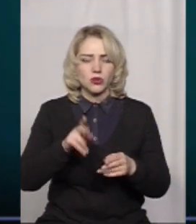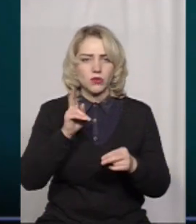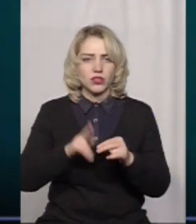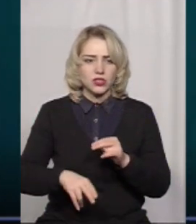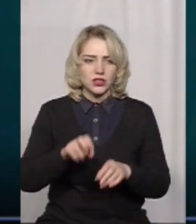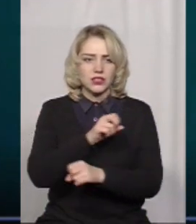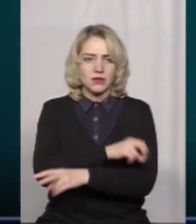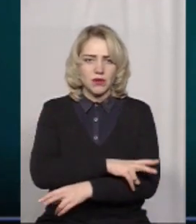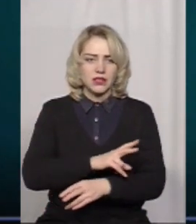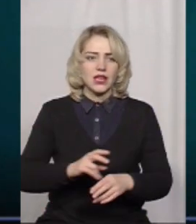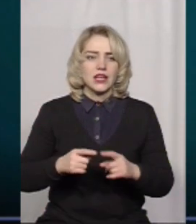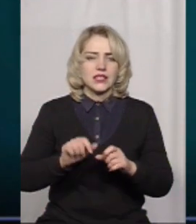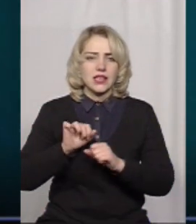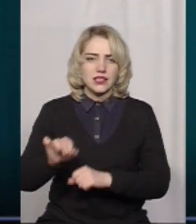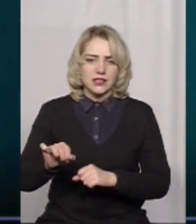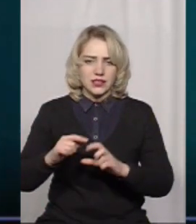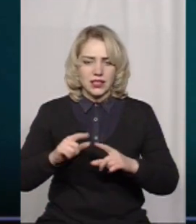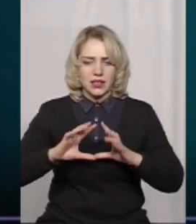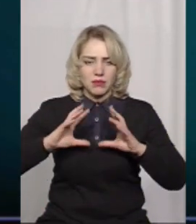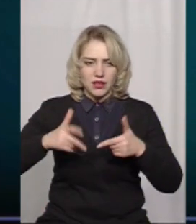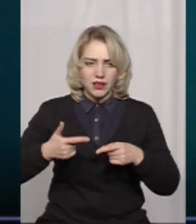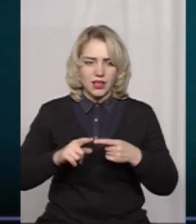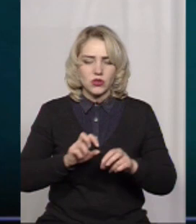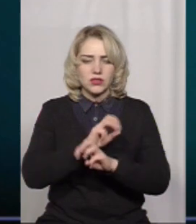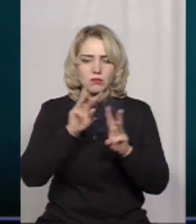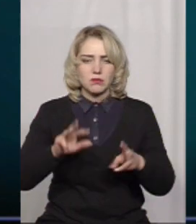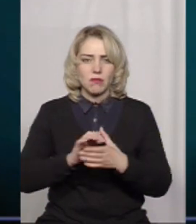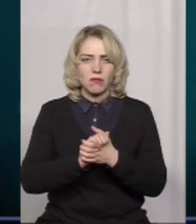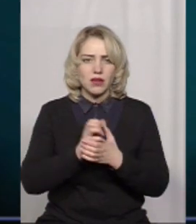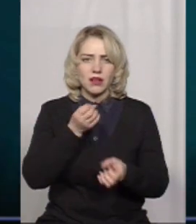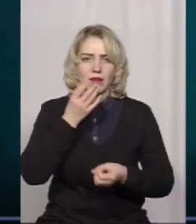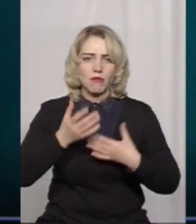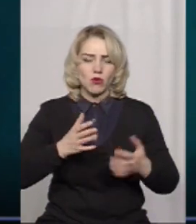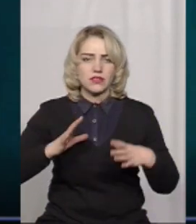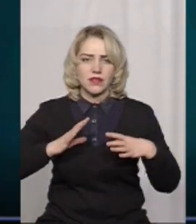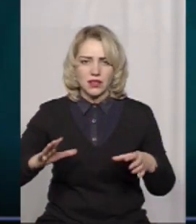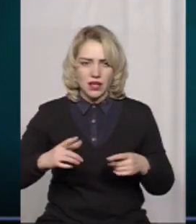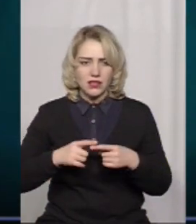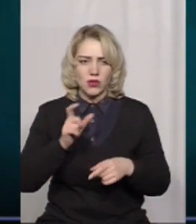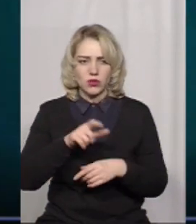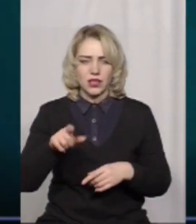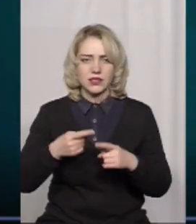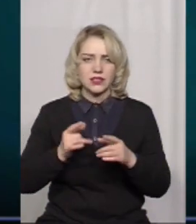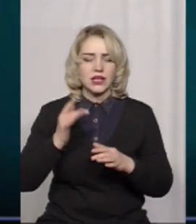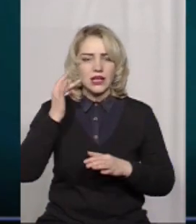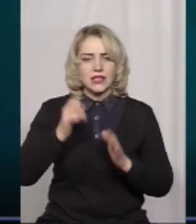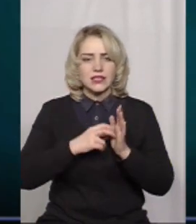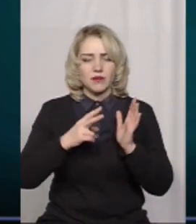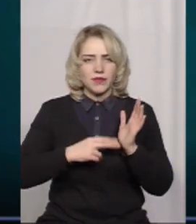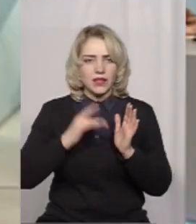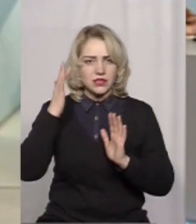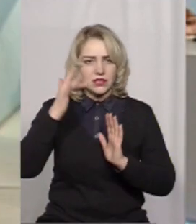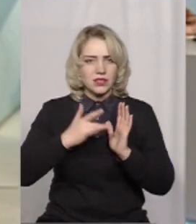захистити планету і забезпечити мир і процвітання для всіх людей у світі. Ці 17 цілей були прийняті